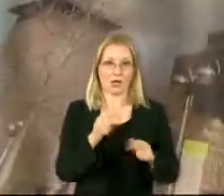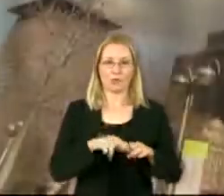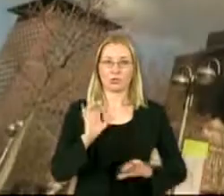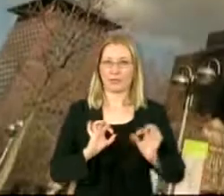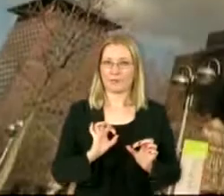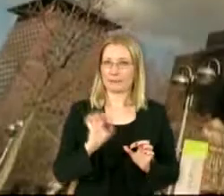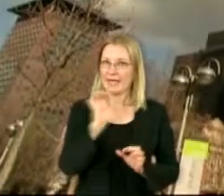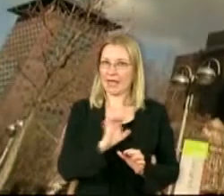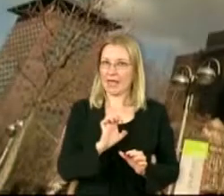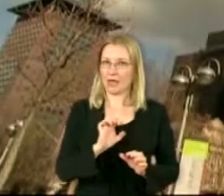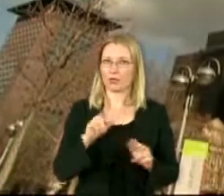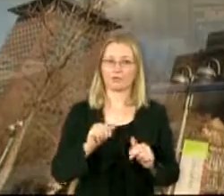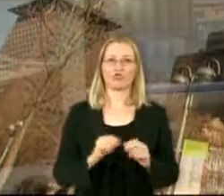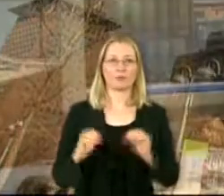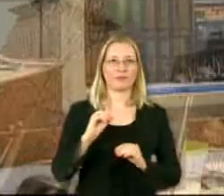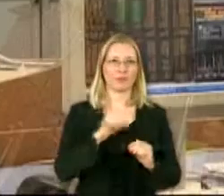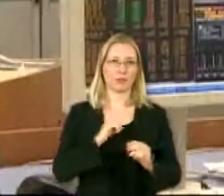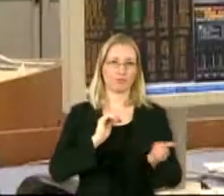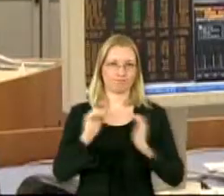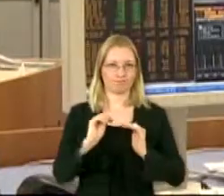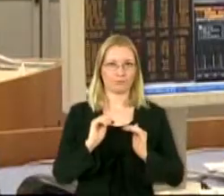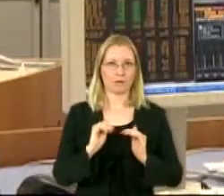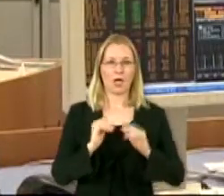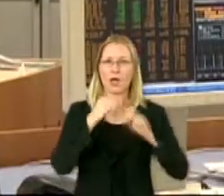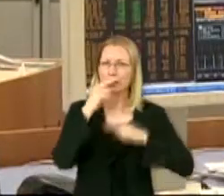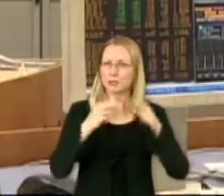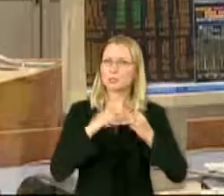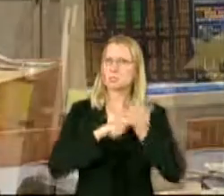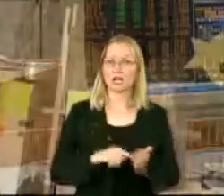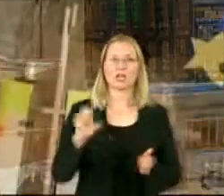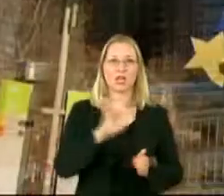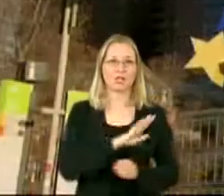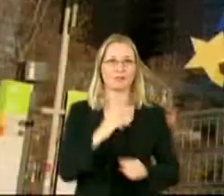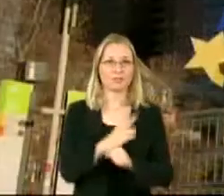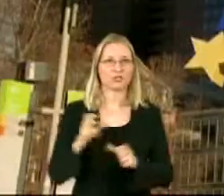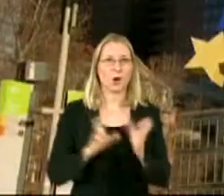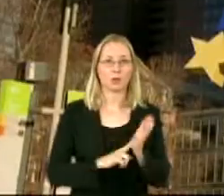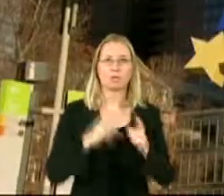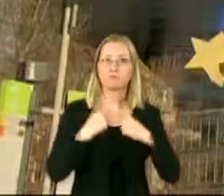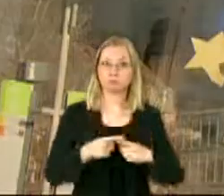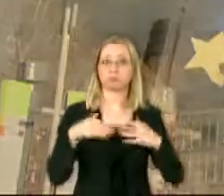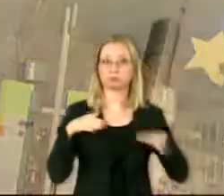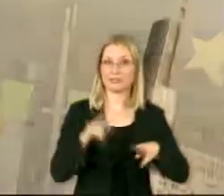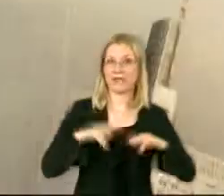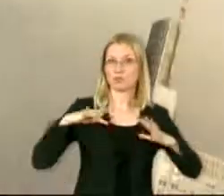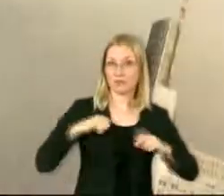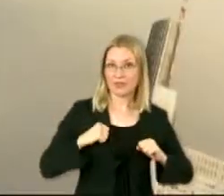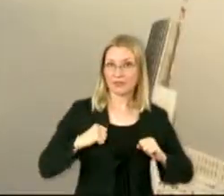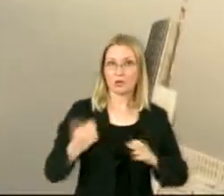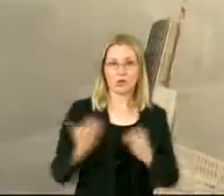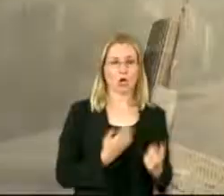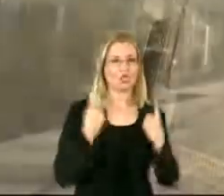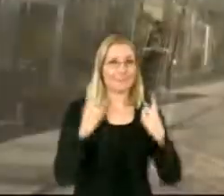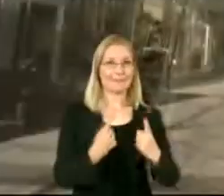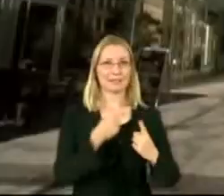Budemo spremni za taj korak imat ćemo više godine za prilagotbu. U ostalom analize pokazuju da je Euro u svim zemljama Unije pozitivno djelovano gospodarstvo,